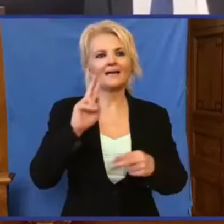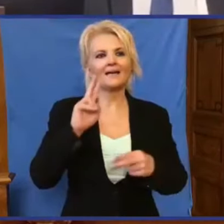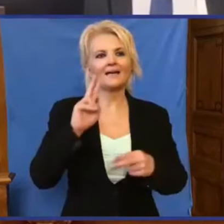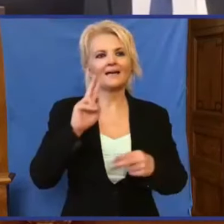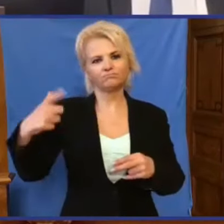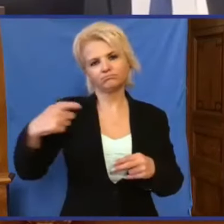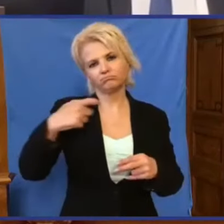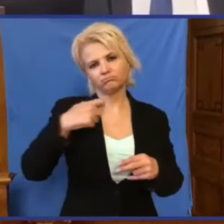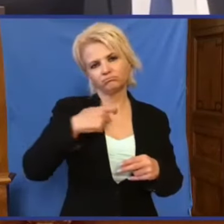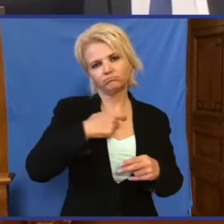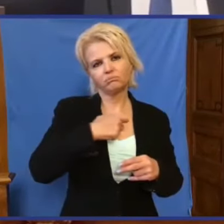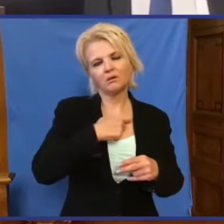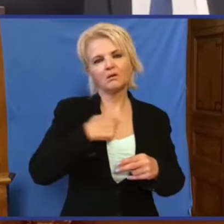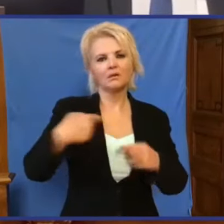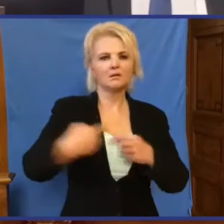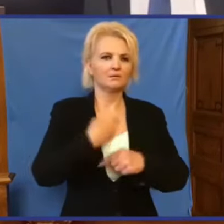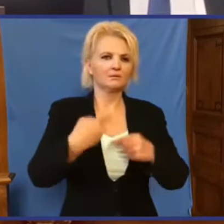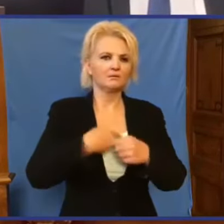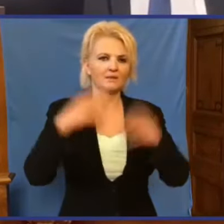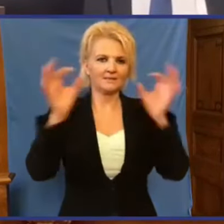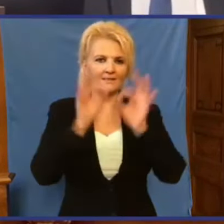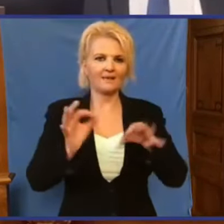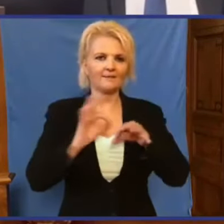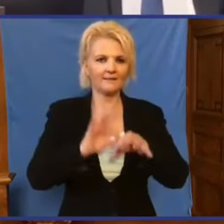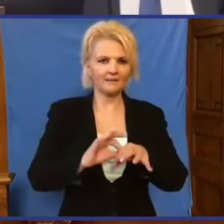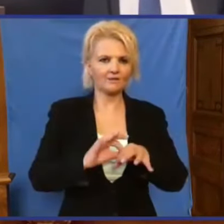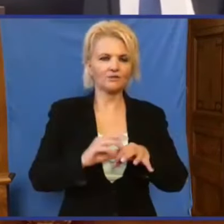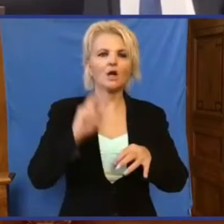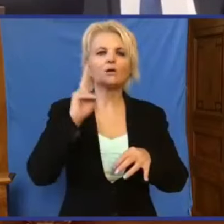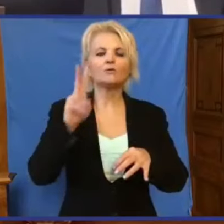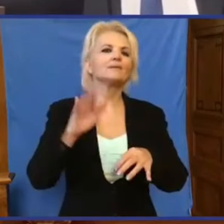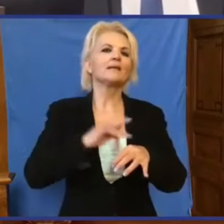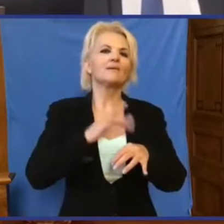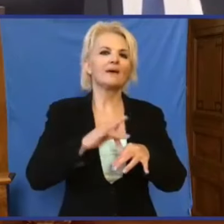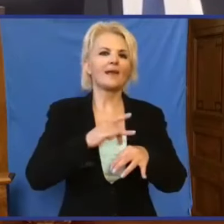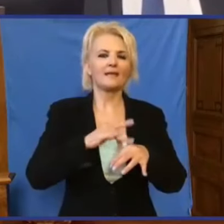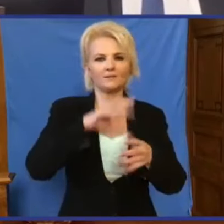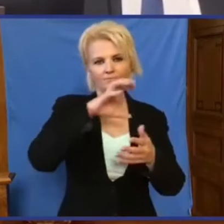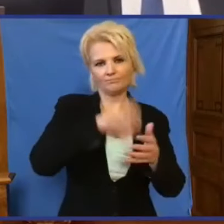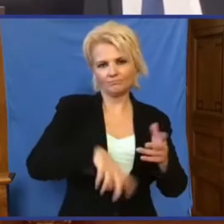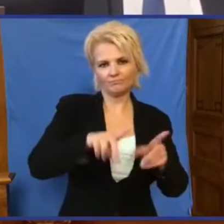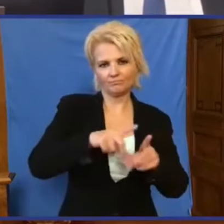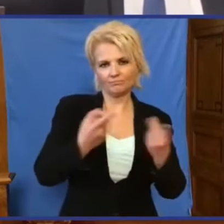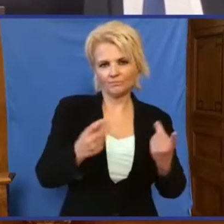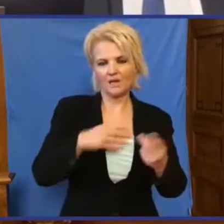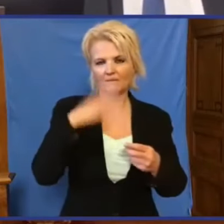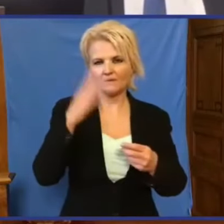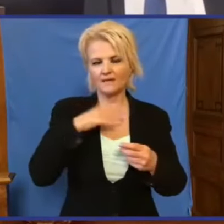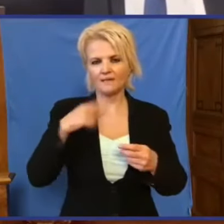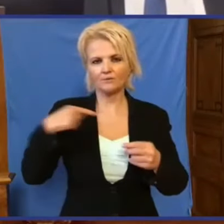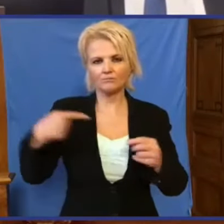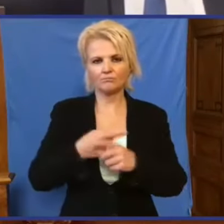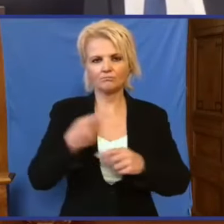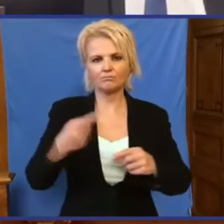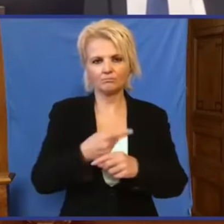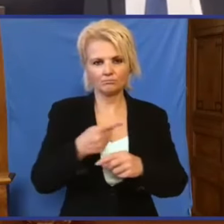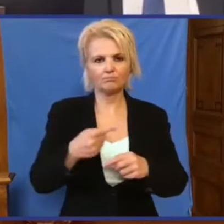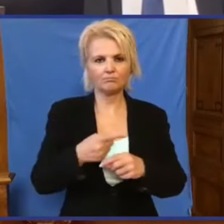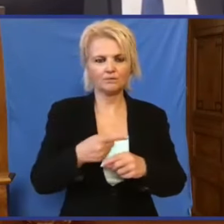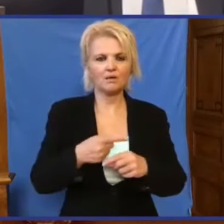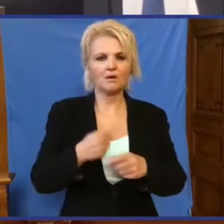fogalmazott meg a cég vezetésével kapcsolatban. Krupicer Ferenc, másik cikk, ugyanebben a Fideszes Gyalászkodásban és politikai